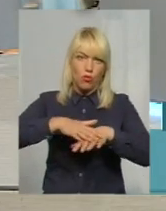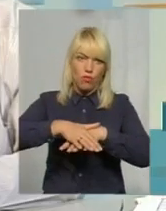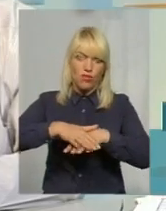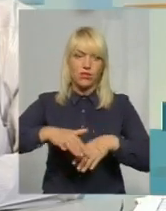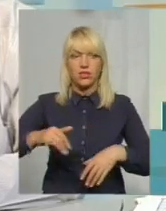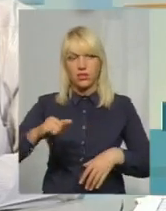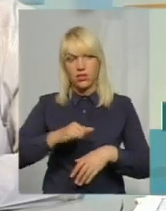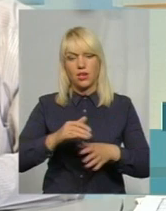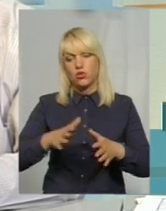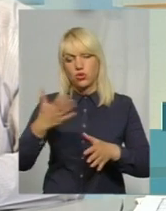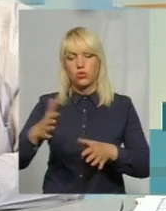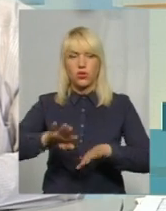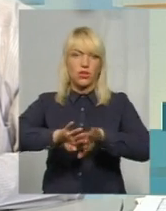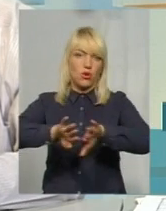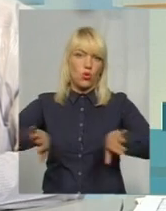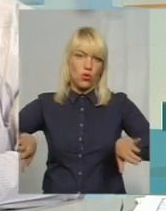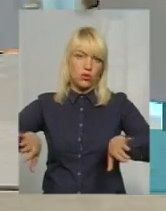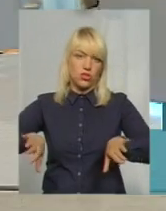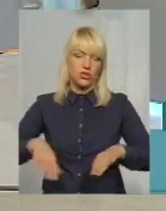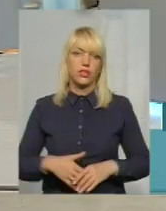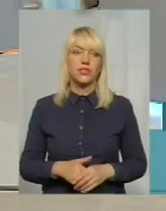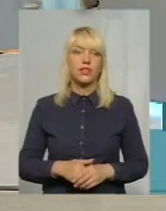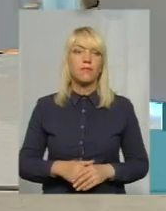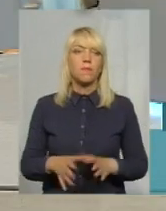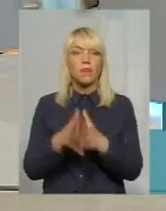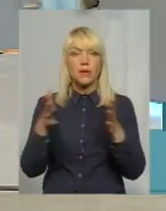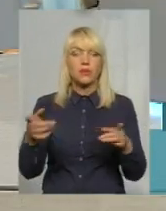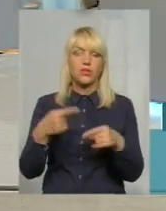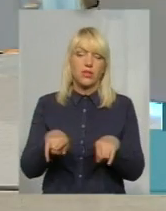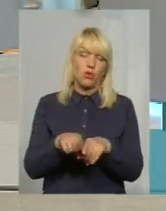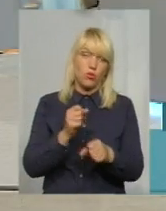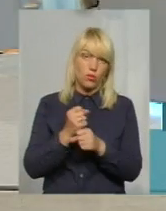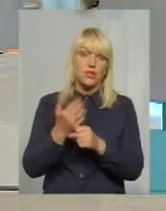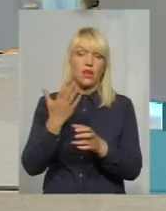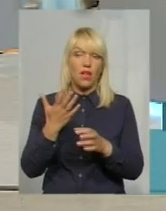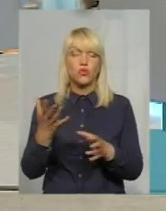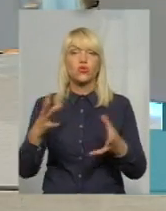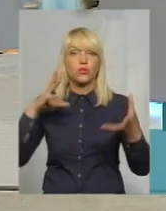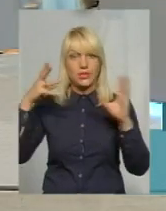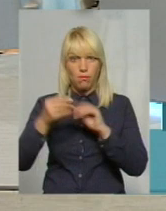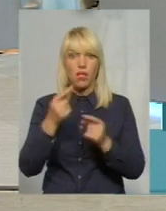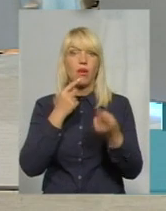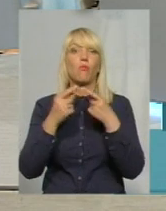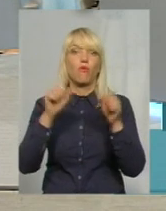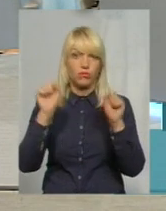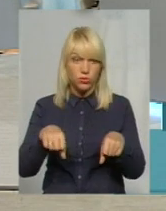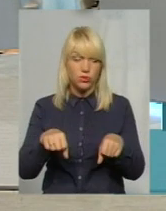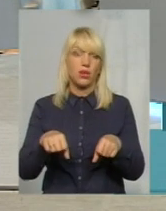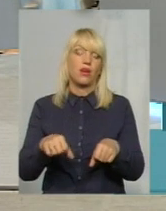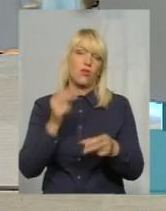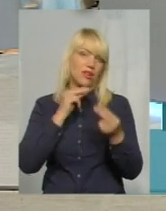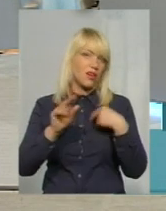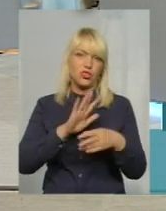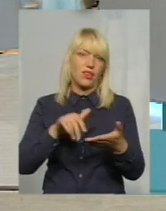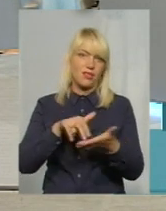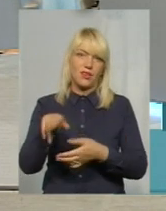сторони розійшлися. І в більшості таки робиться воно. Якщо сторони знаходять спільну мову, воно так краще не доходить до